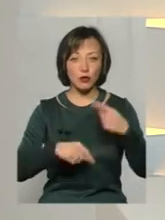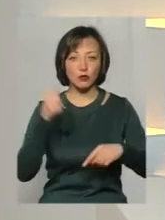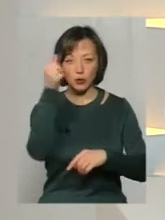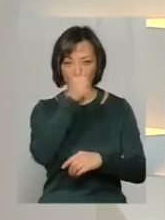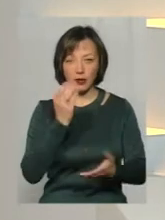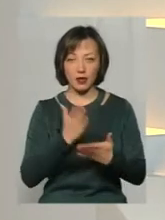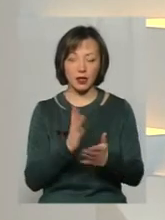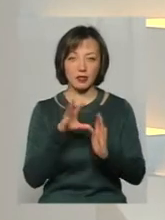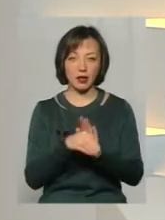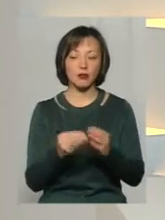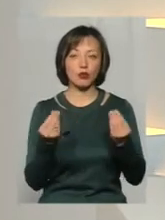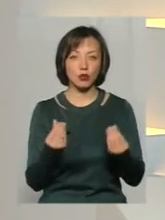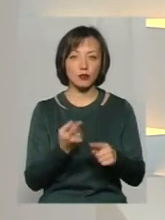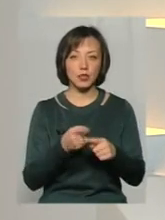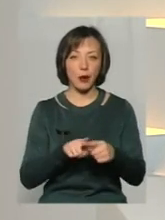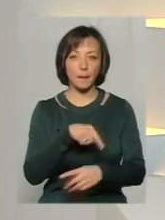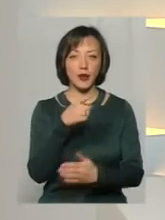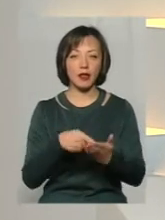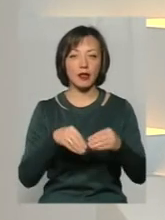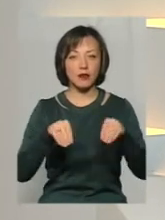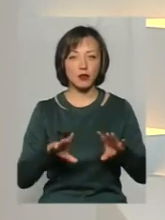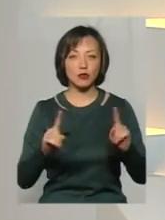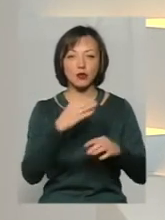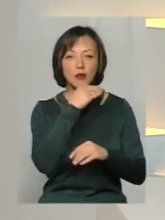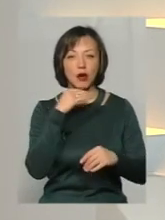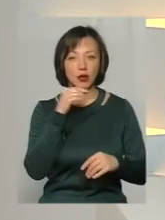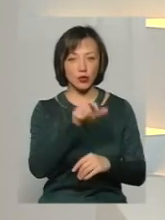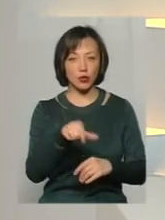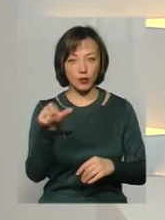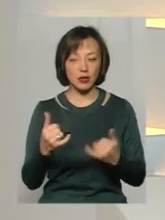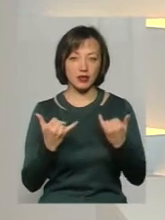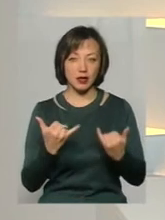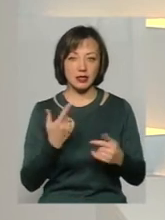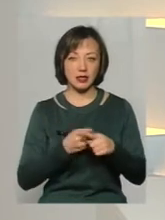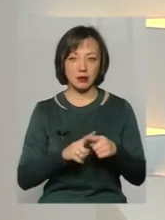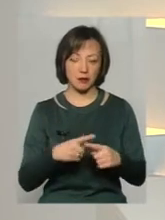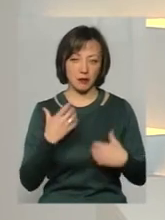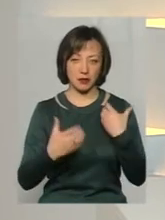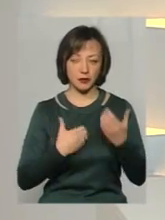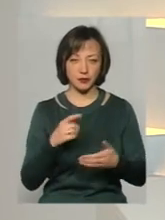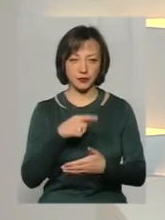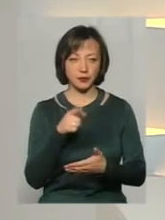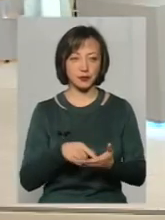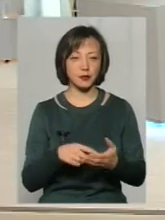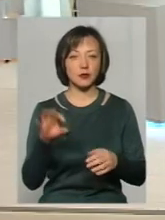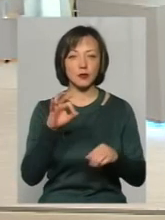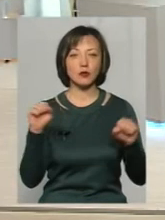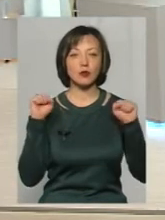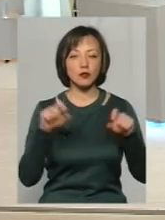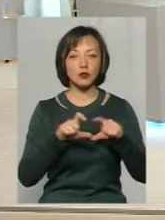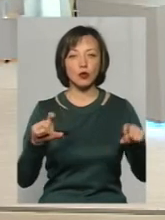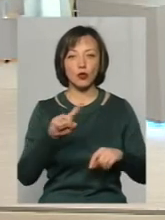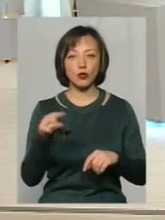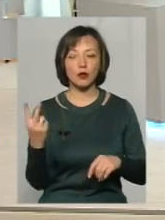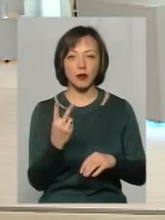закладені якісь кошти, щоб це питання вирішити? Бо дуже багато людей наразі. Якщо ми говоримо про ДСШ номер 2 «Авангард»,